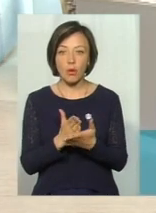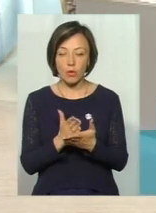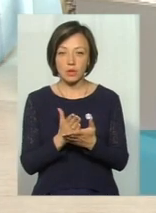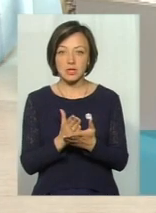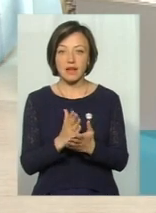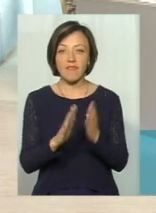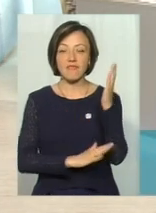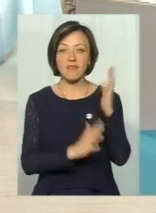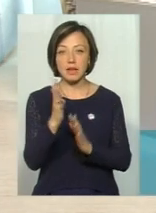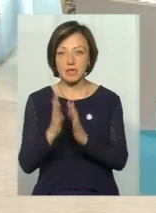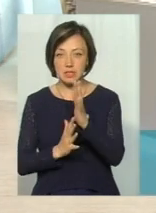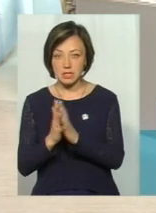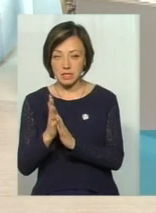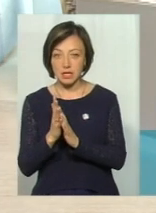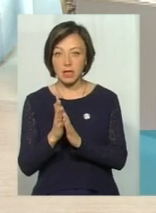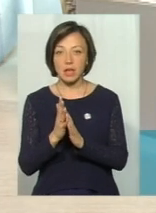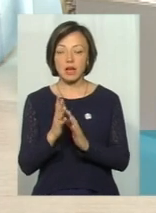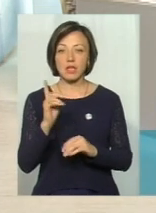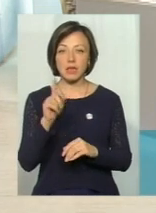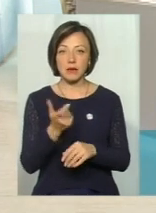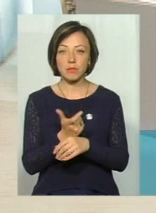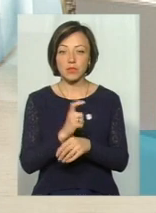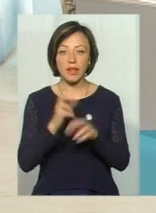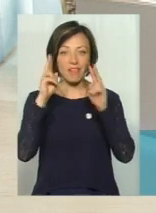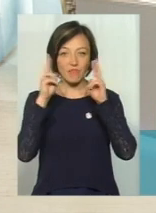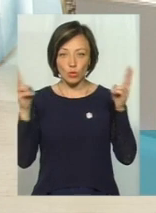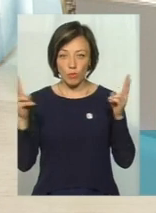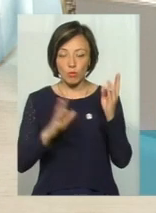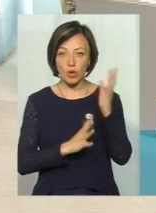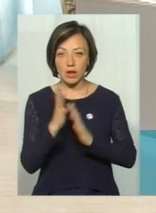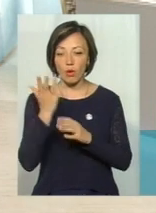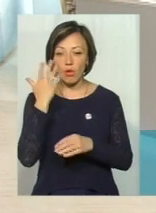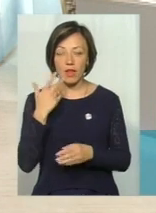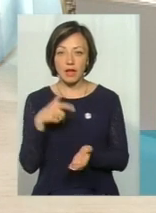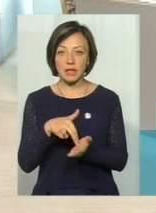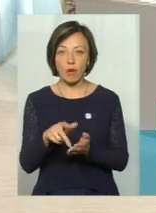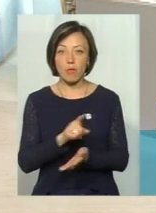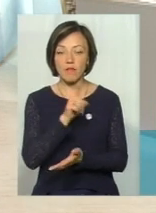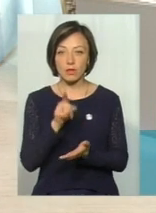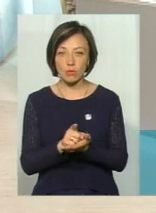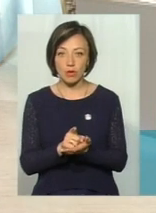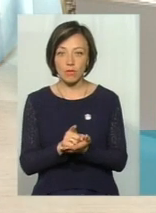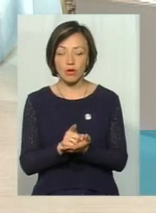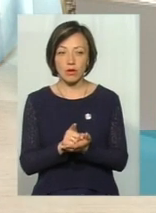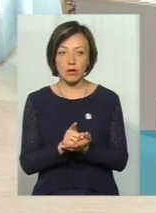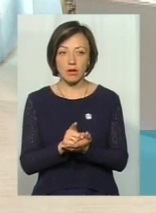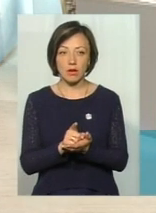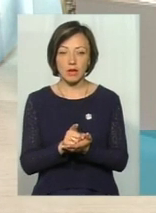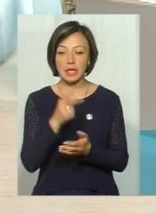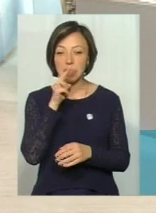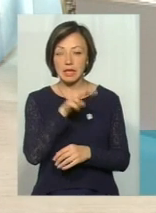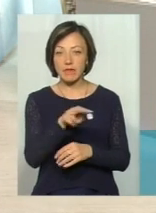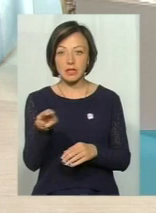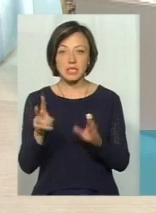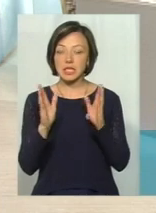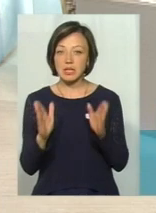в лісі, в лісах, тим більше в лісі невідомому, Коли ви йдете, ви обов'язково маєте дивитися